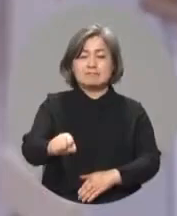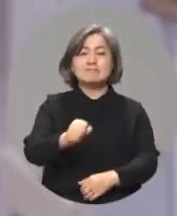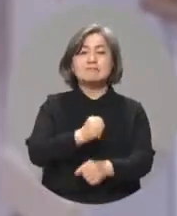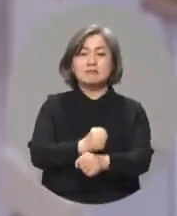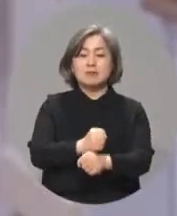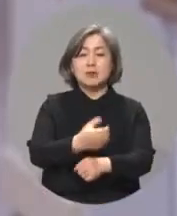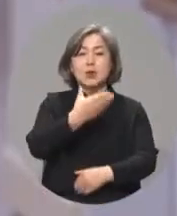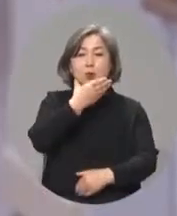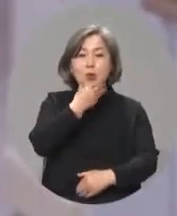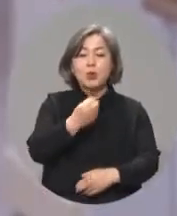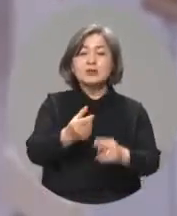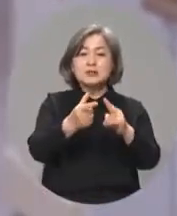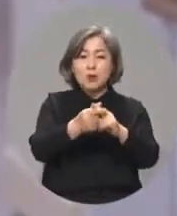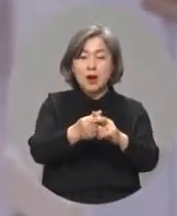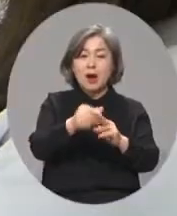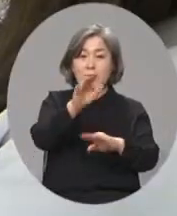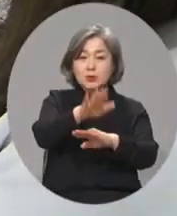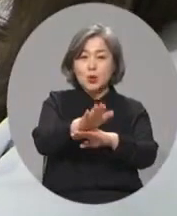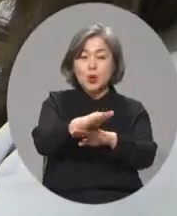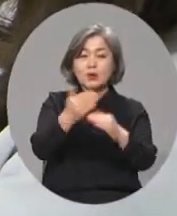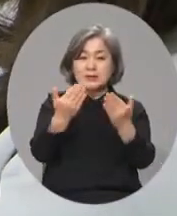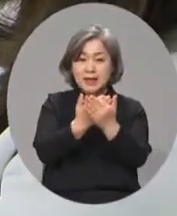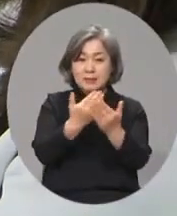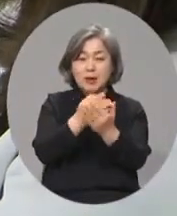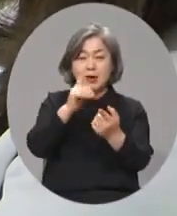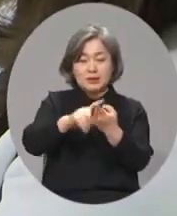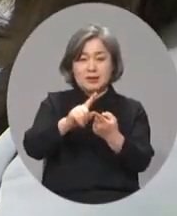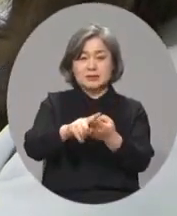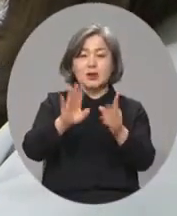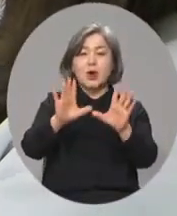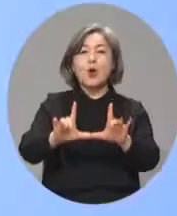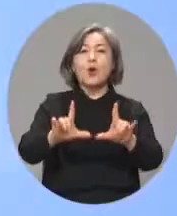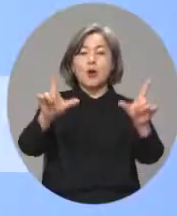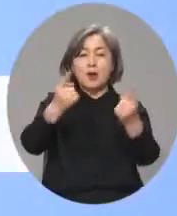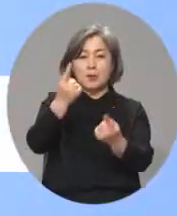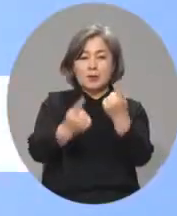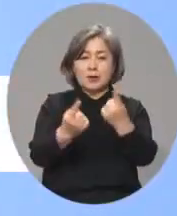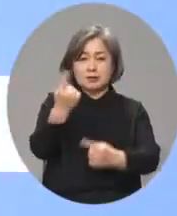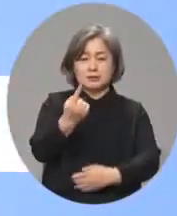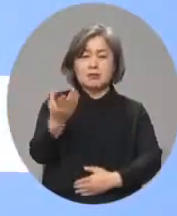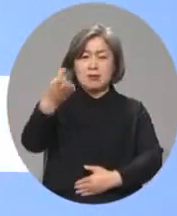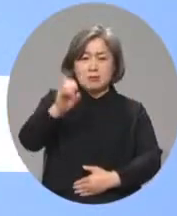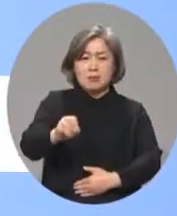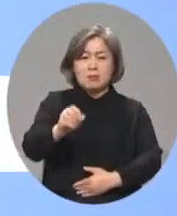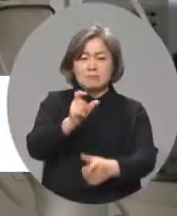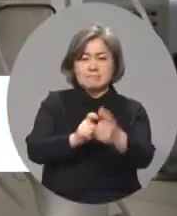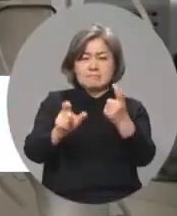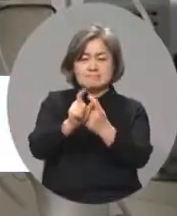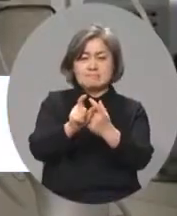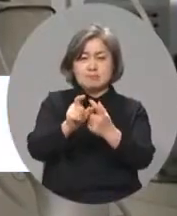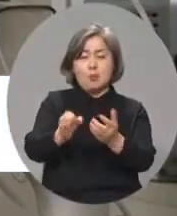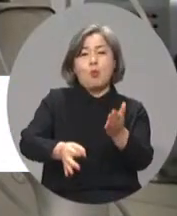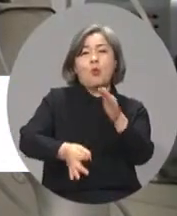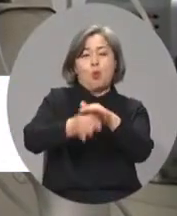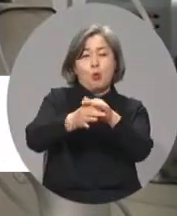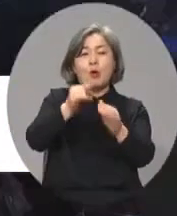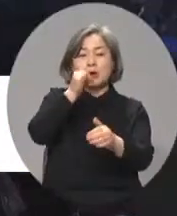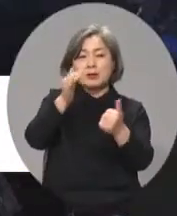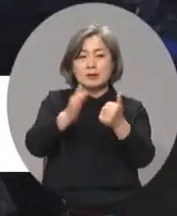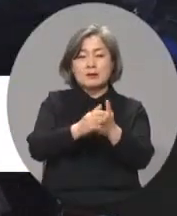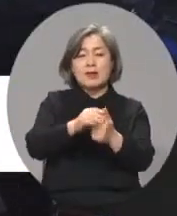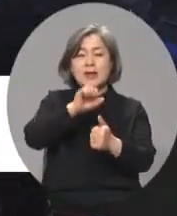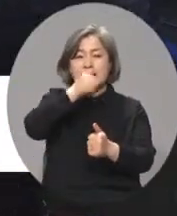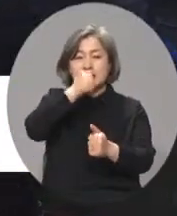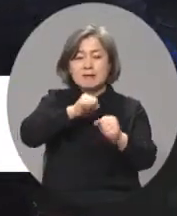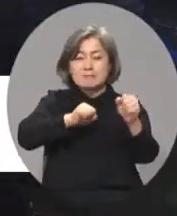복지와 농생명, 미래산업 예산이 올해보다 1천억 원에서 4천억 원가량 올라 예산 증가를